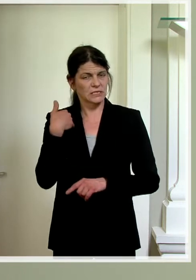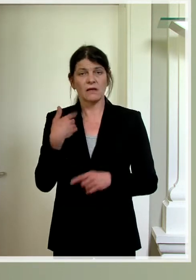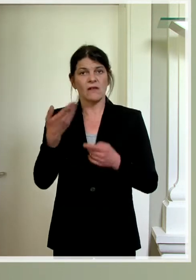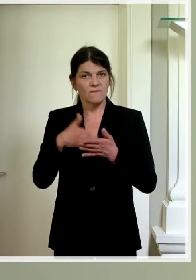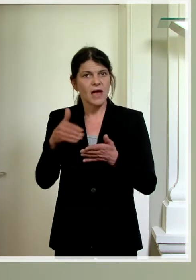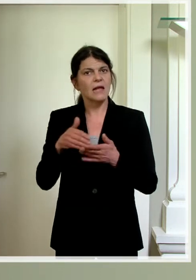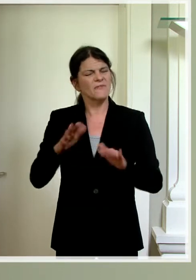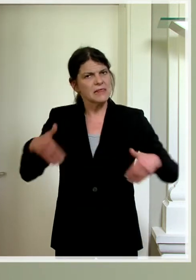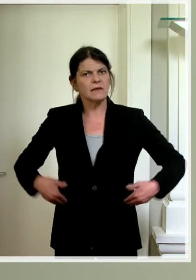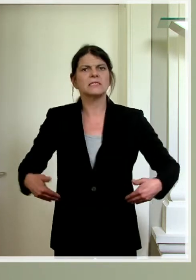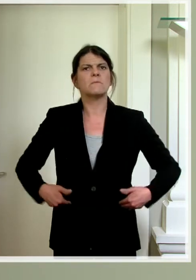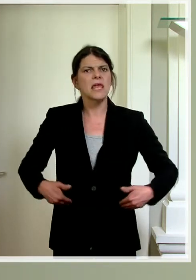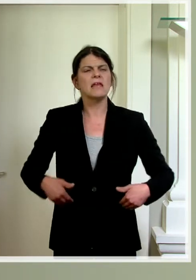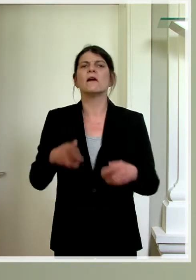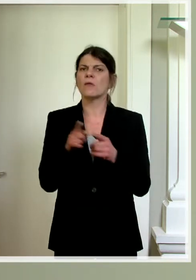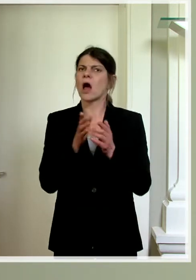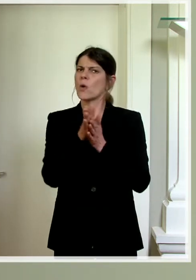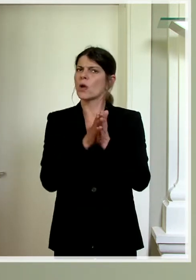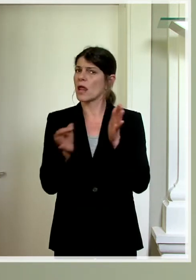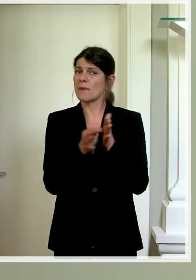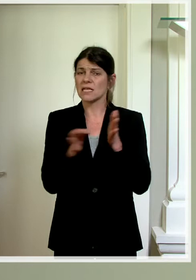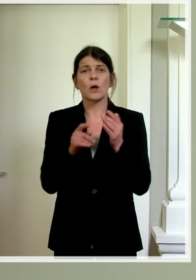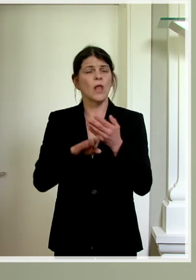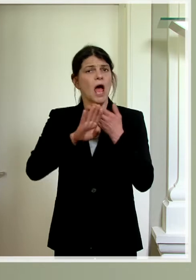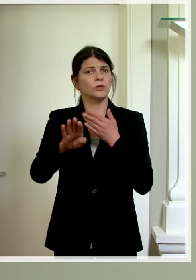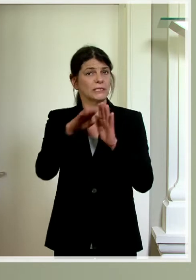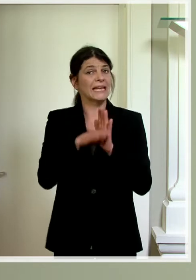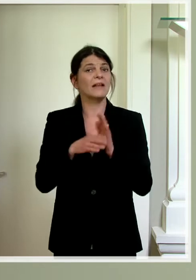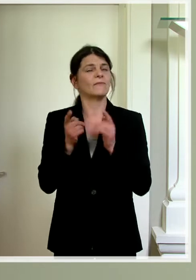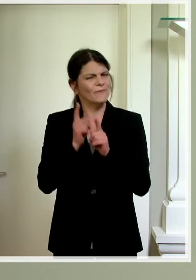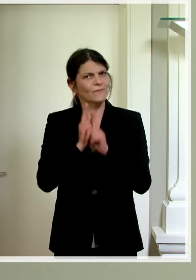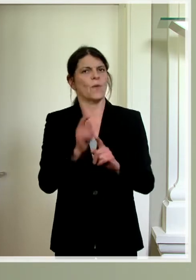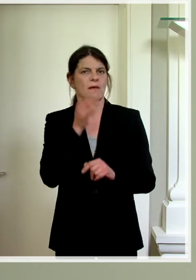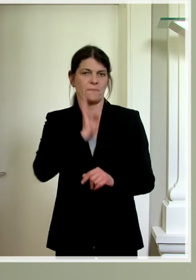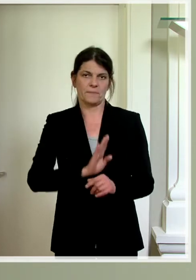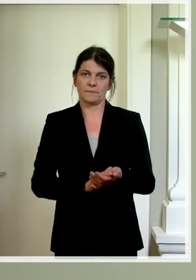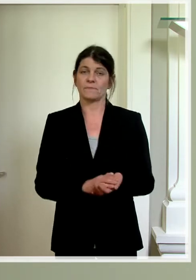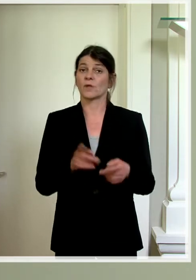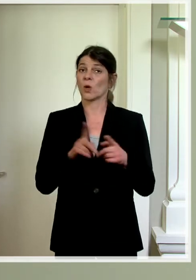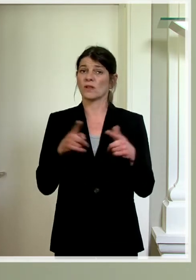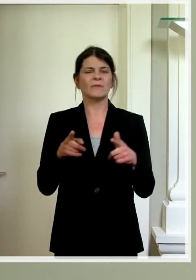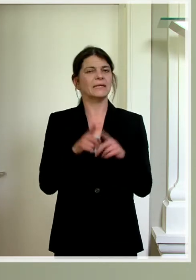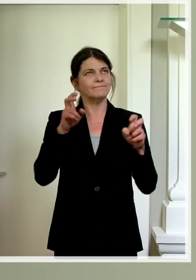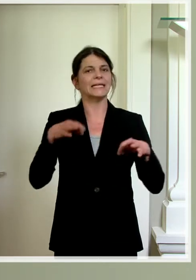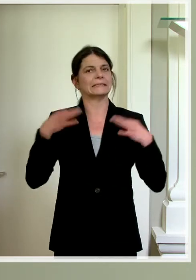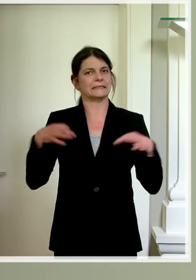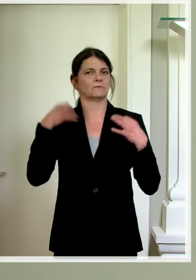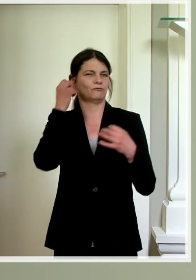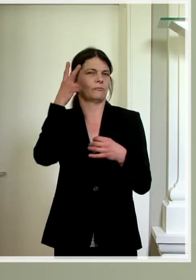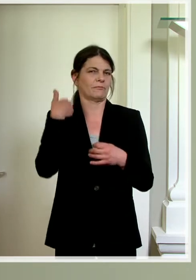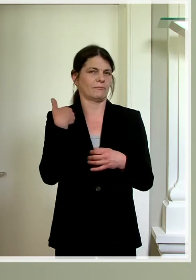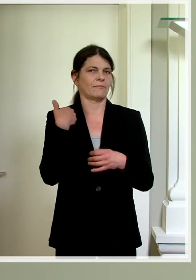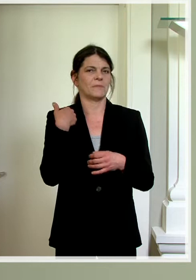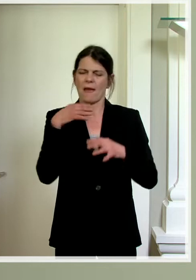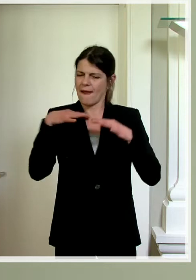mit viel Disziplin die Hygienemaßnahmen und die Abstandsregeln einhält und dass man, wie gesagt, den gesunden Menschenverstand bei allem